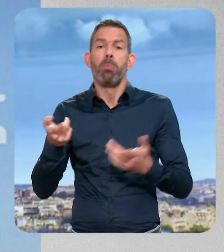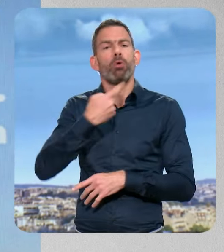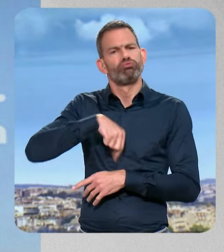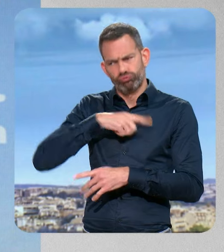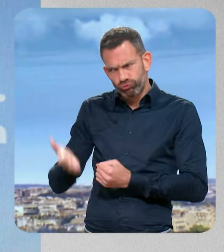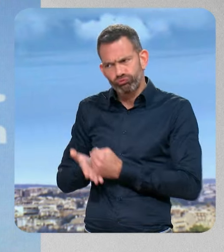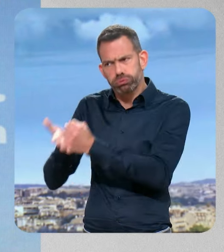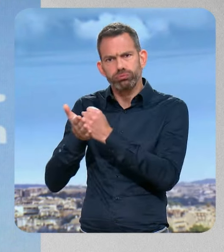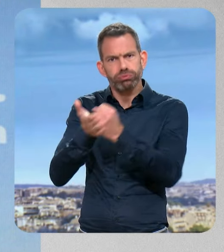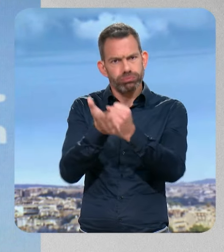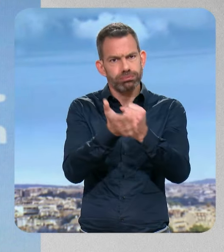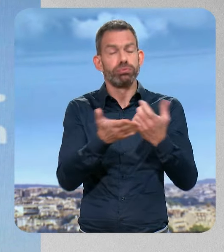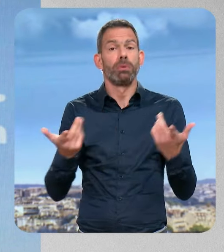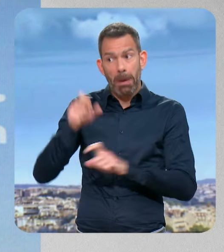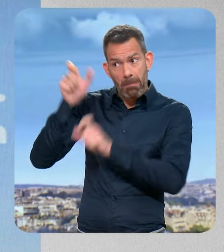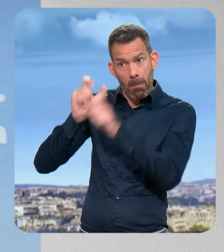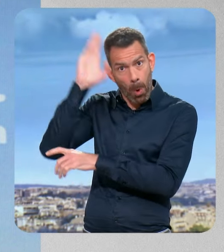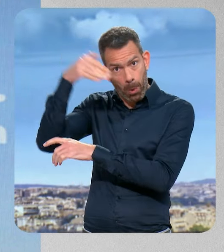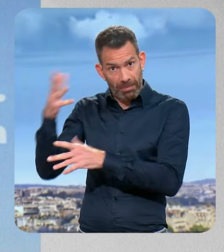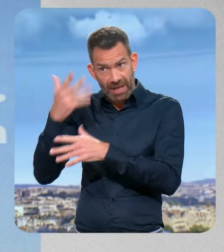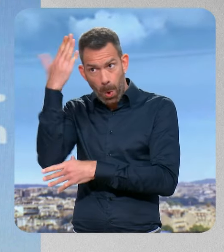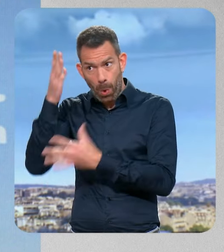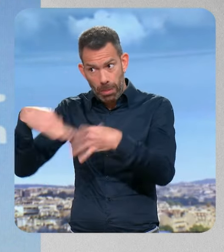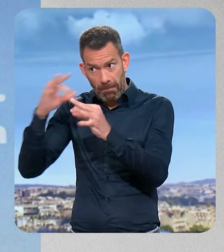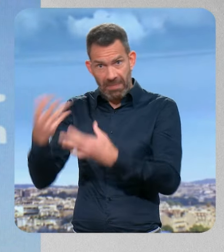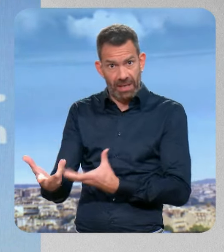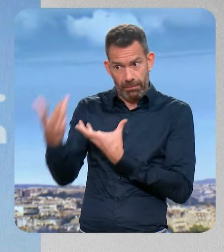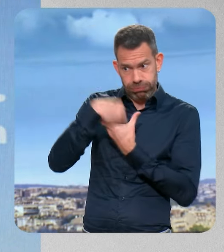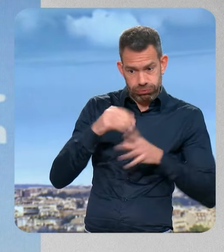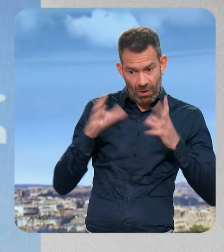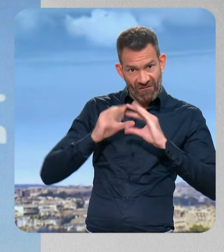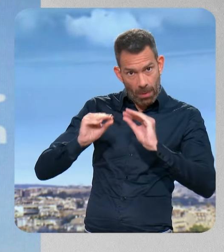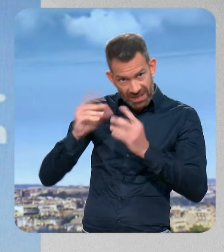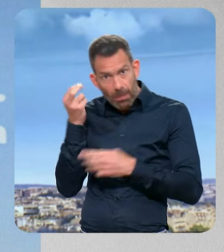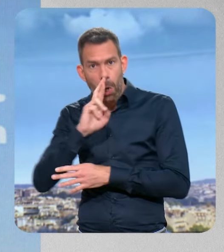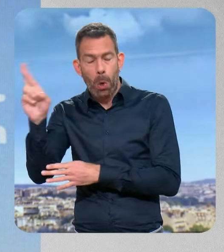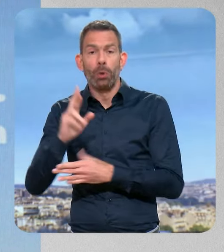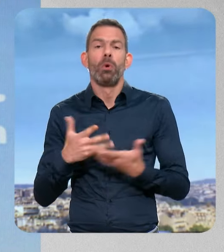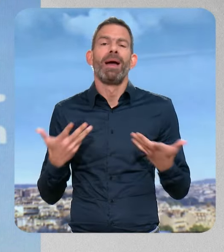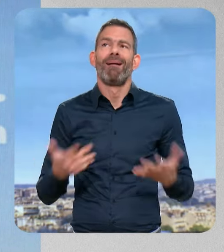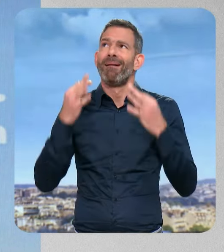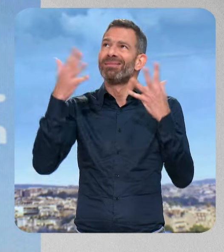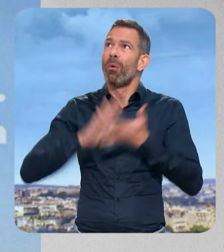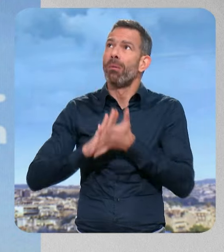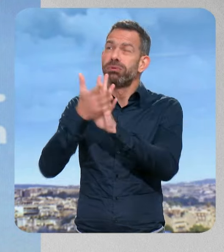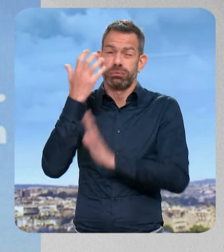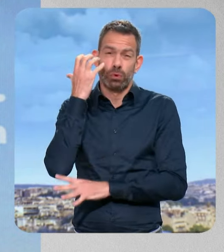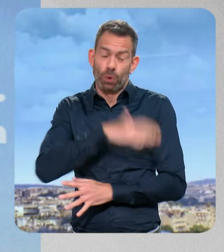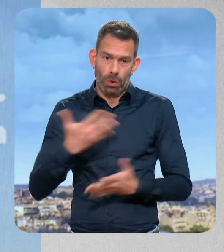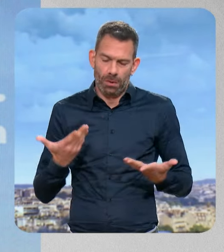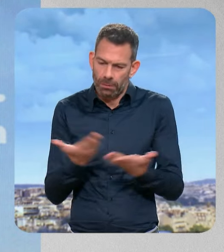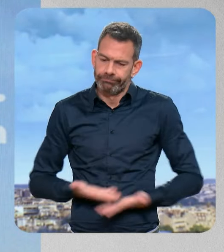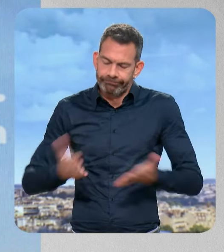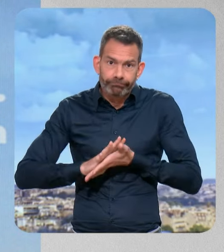On forme un certain nombre de sapeurs-pompiers qui viennent de l'extérieur. Au demeurant, les choses ont beaucoup évolué. Le réchauffement climatique fait que les incendies touchent des régions beaucoup plus